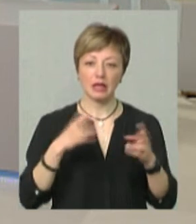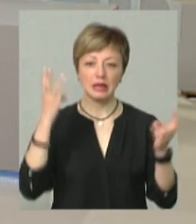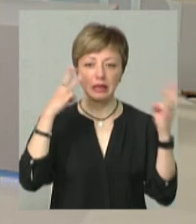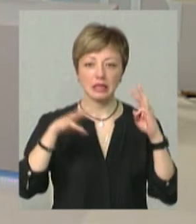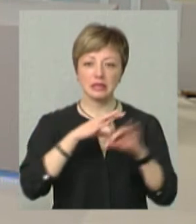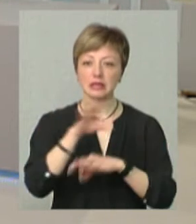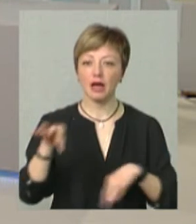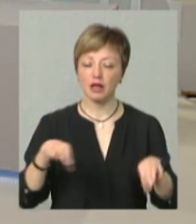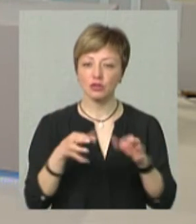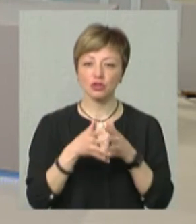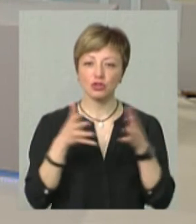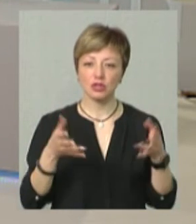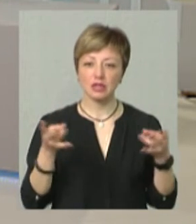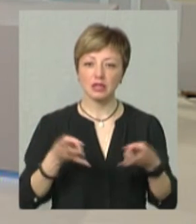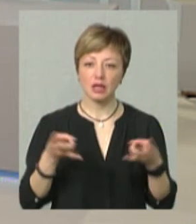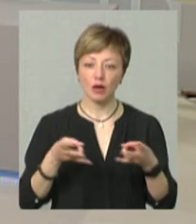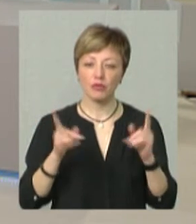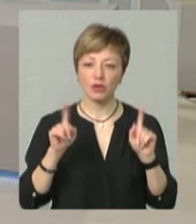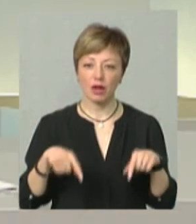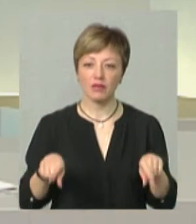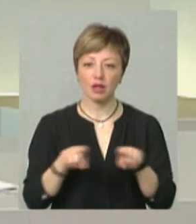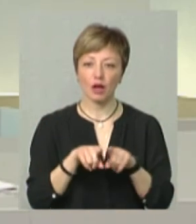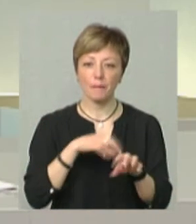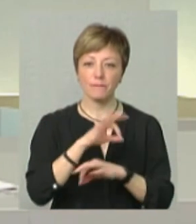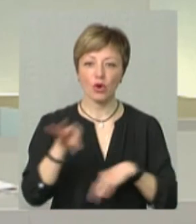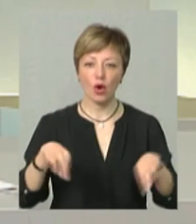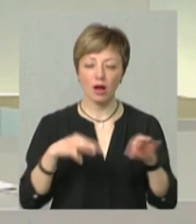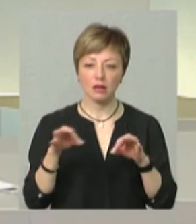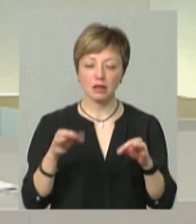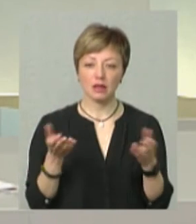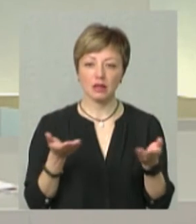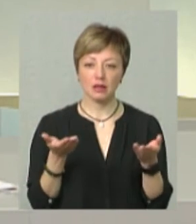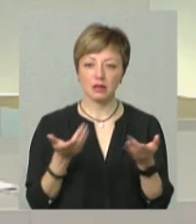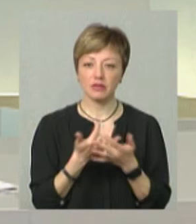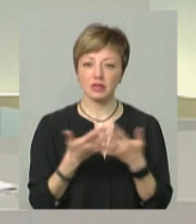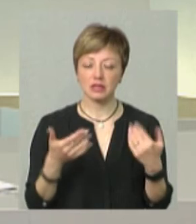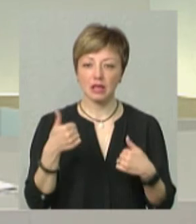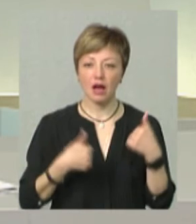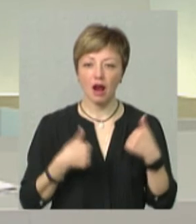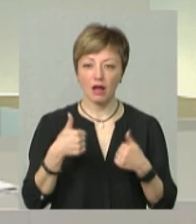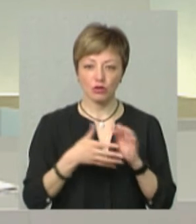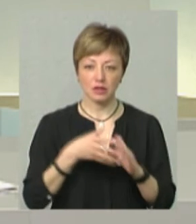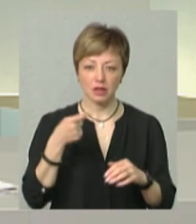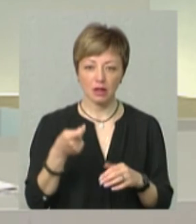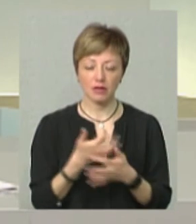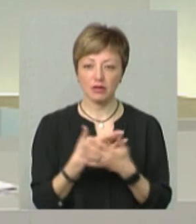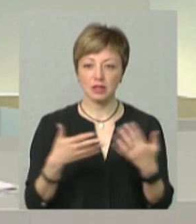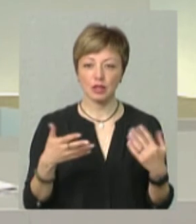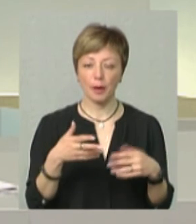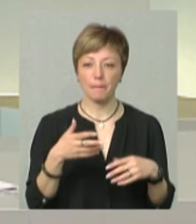він широко затребуваний навіть в таких проєктах, різних грантових заявках, різних